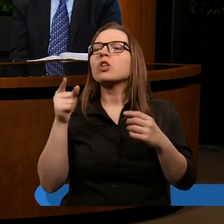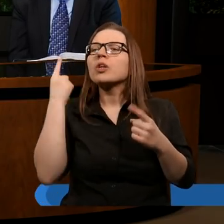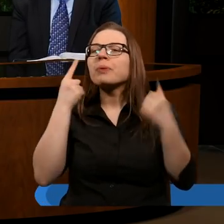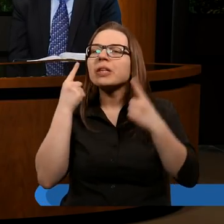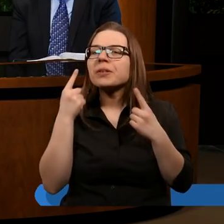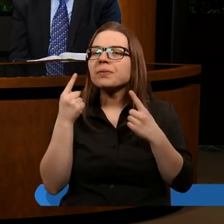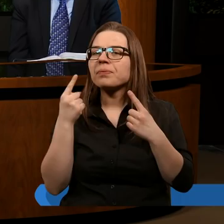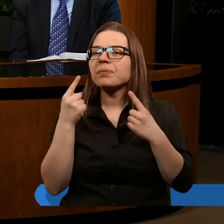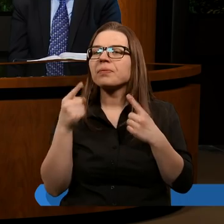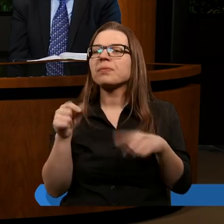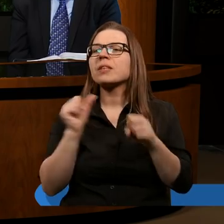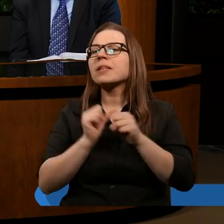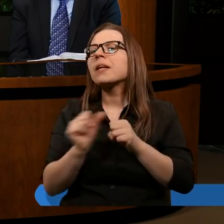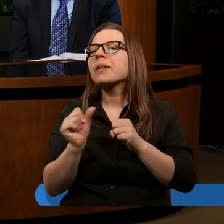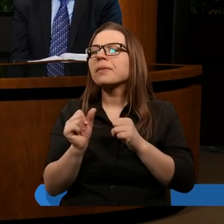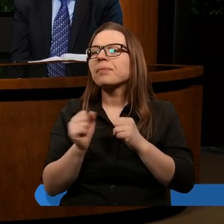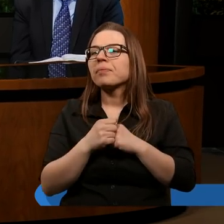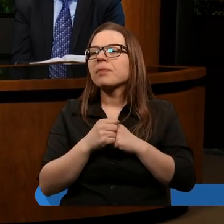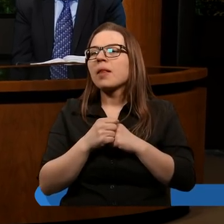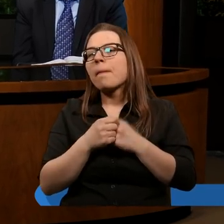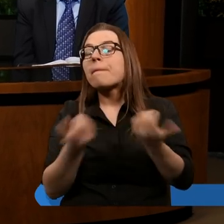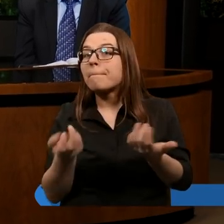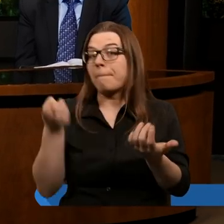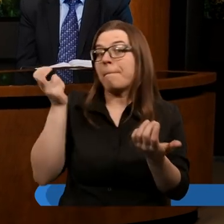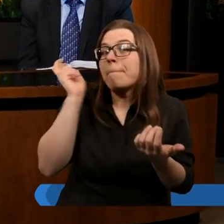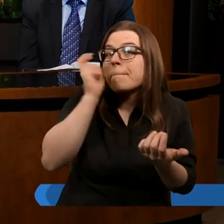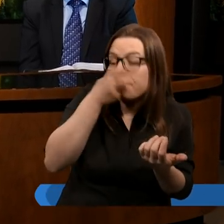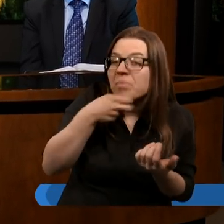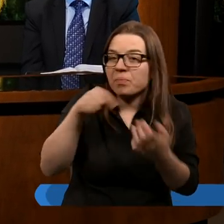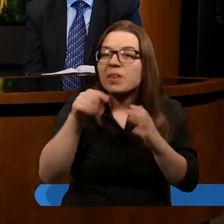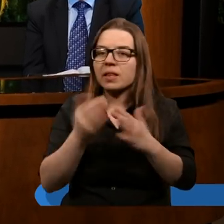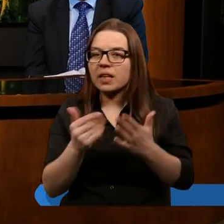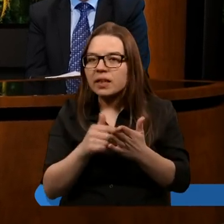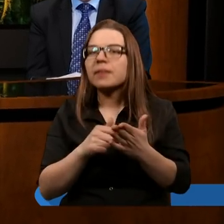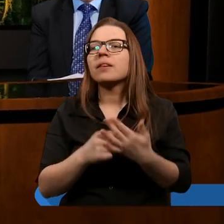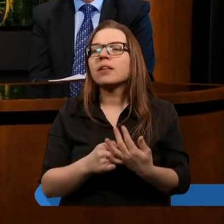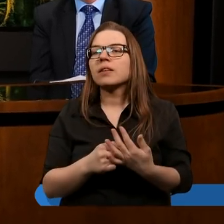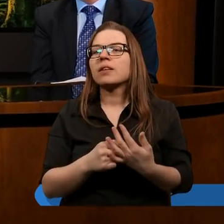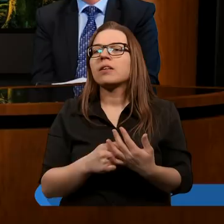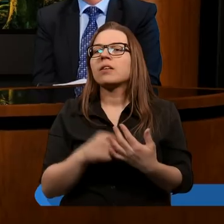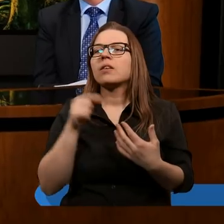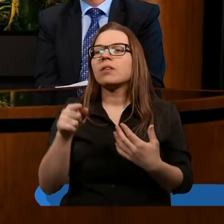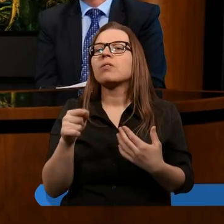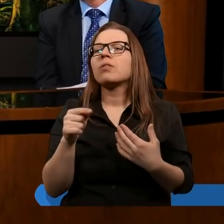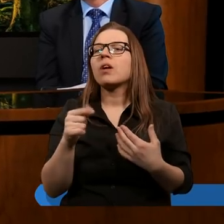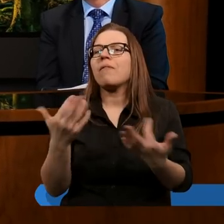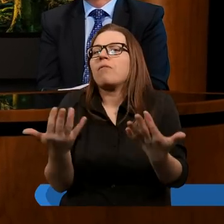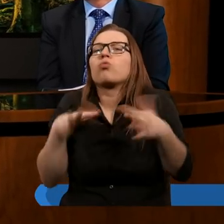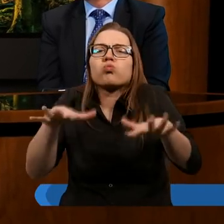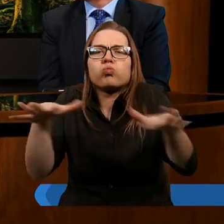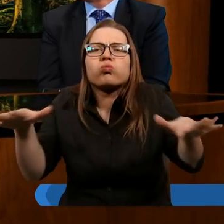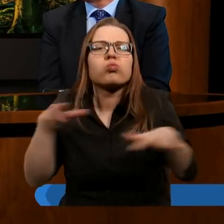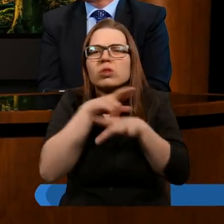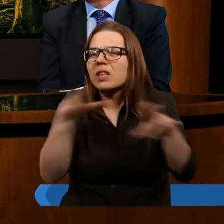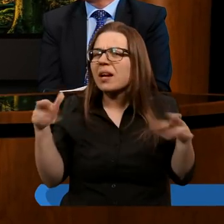jest o tyle ciekawe, co są te księgi, że objawiają właśnie wiele rzeczy,